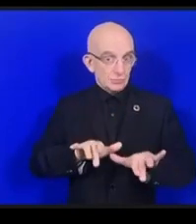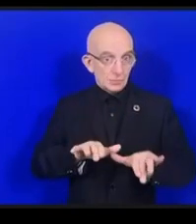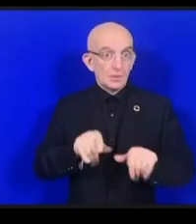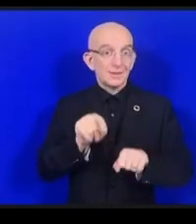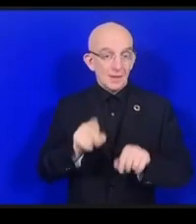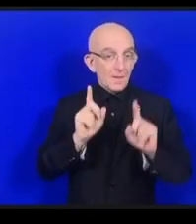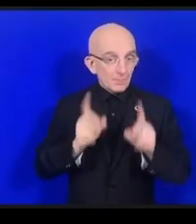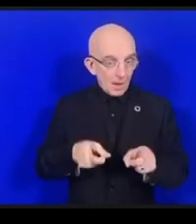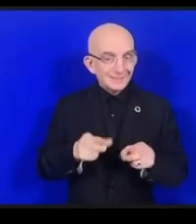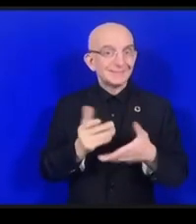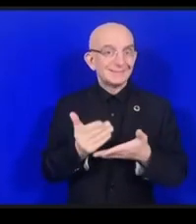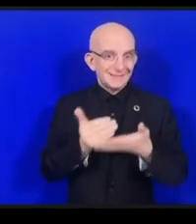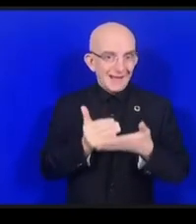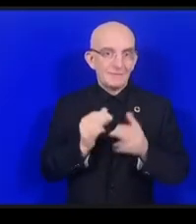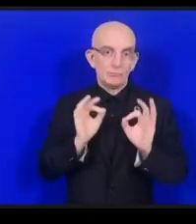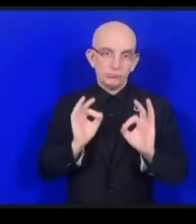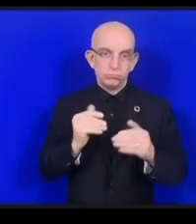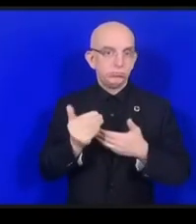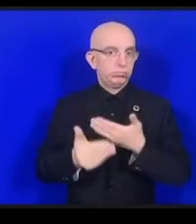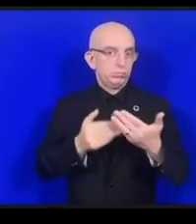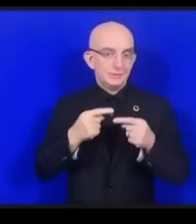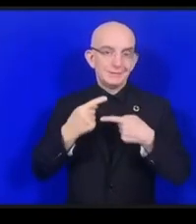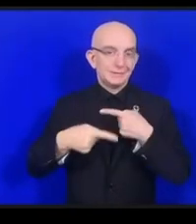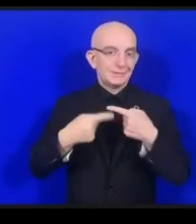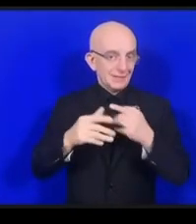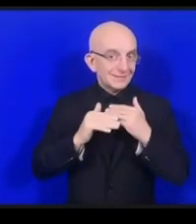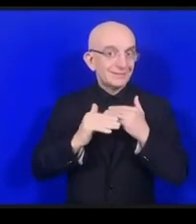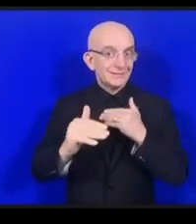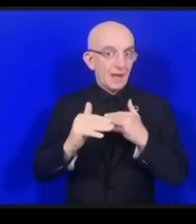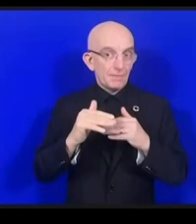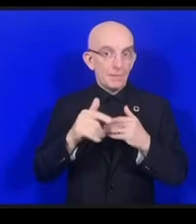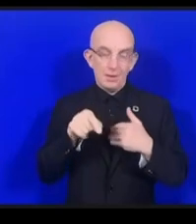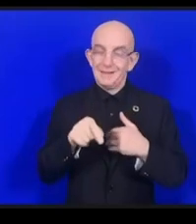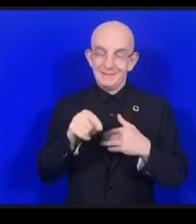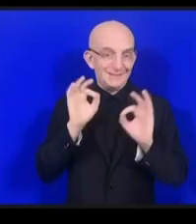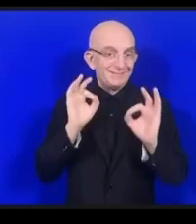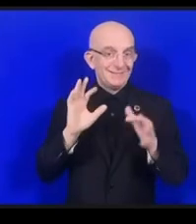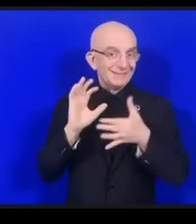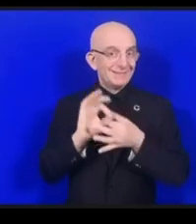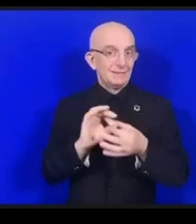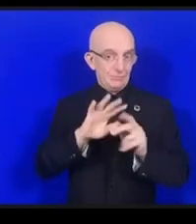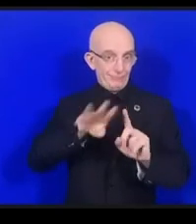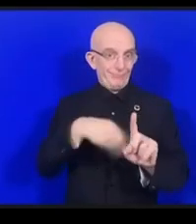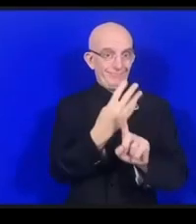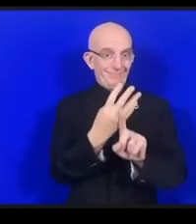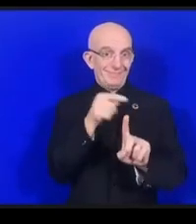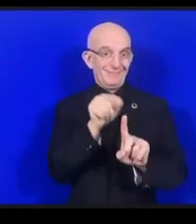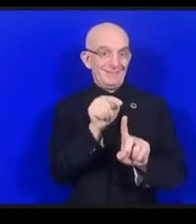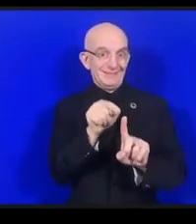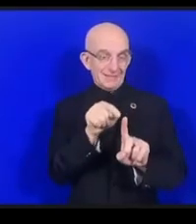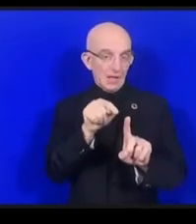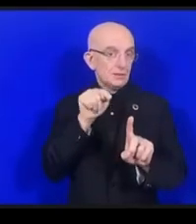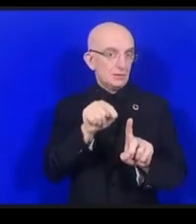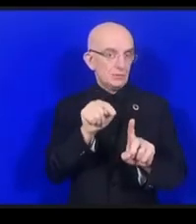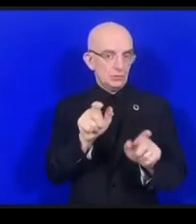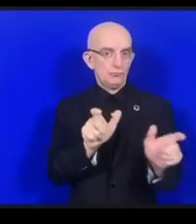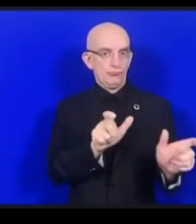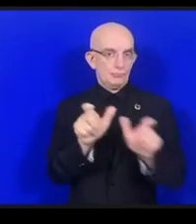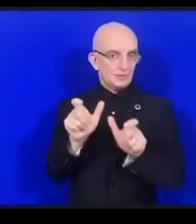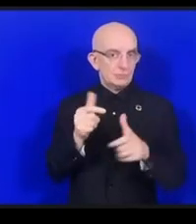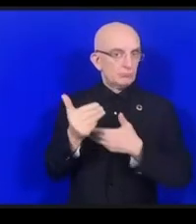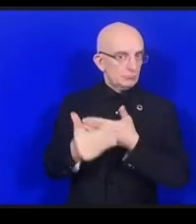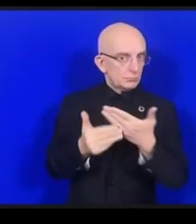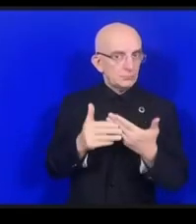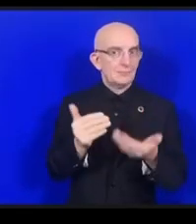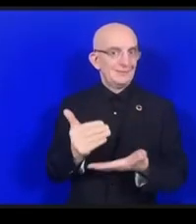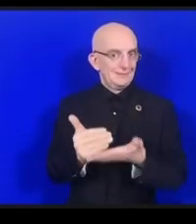リテの高い例えばインフラストラクチャーそして金融とかそれから医療セク